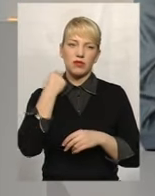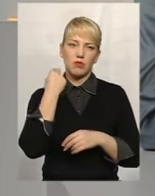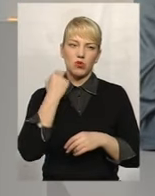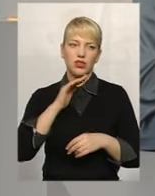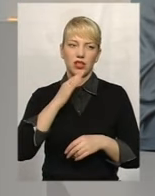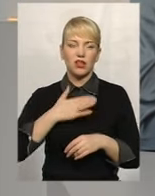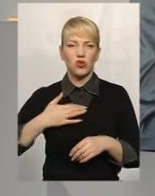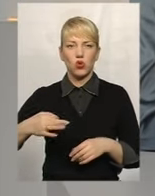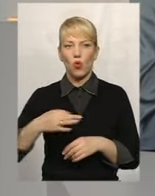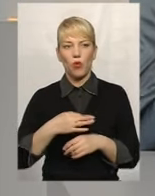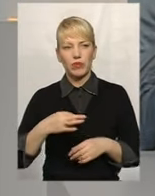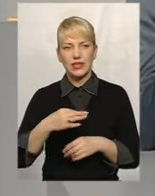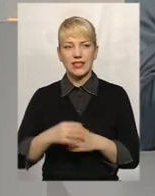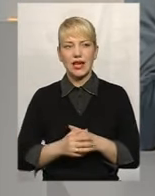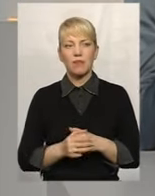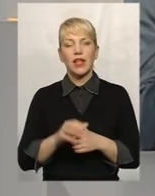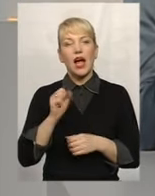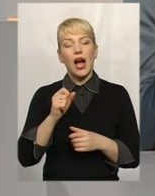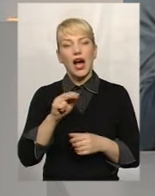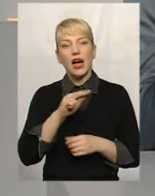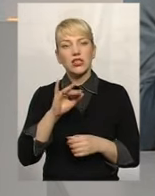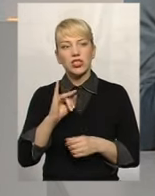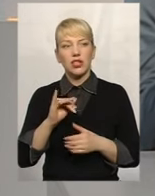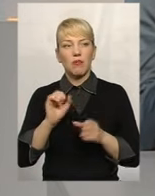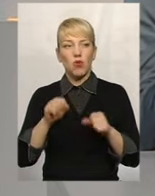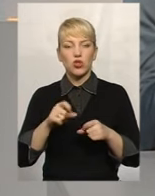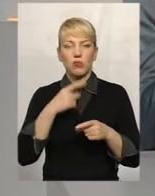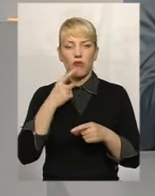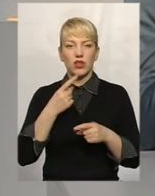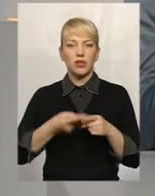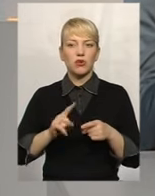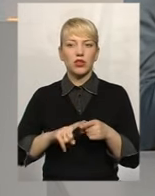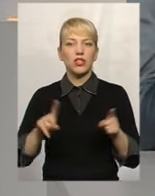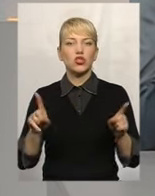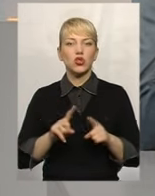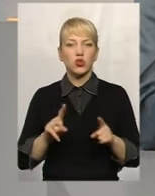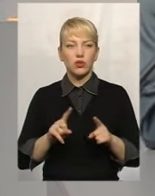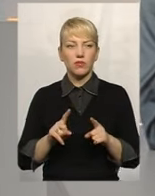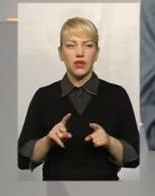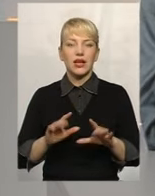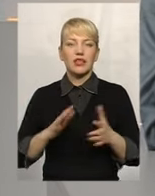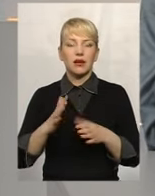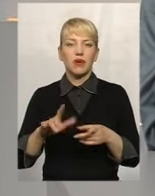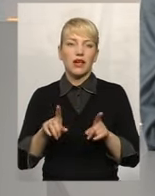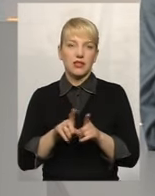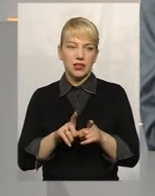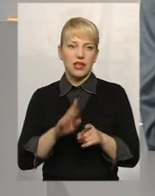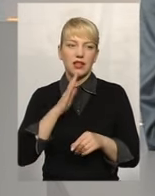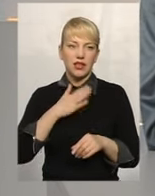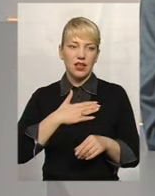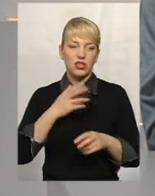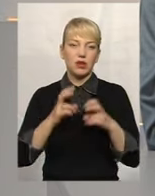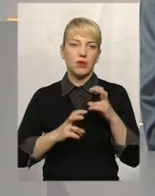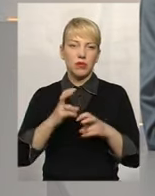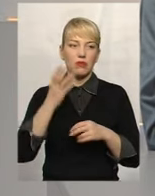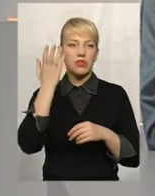нашої області. А чи можемо говорити про те, що трапляється і таке на наших підприємствах, коли